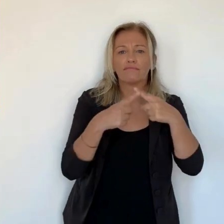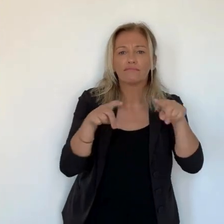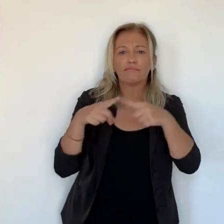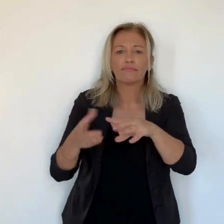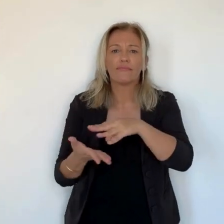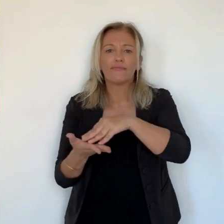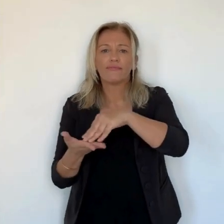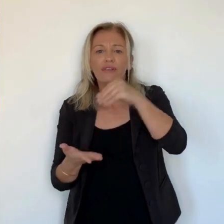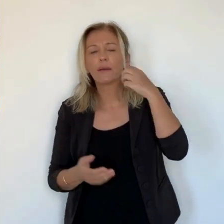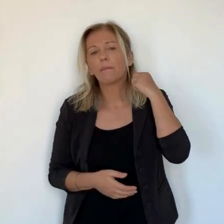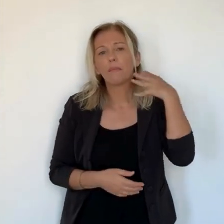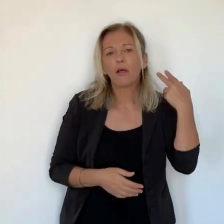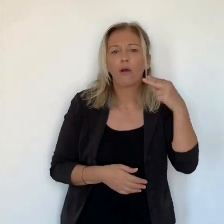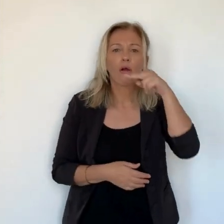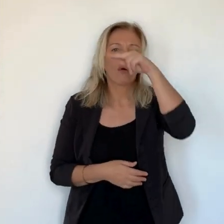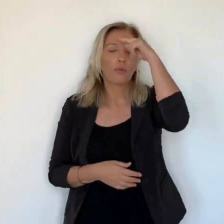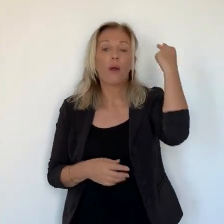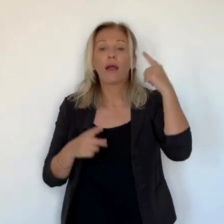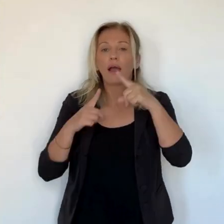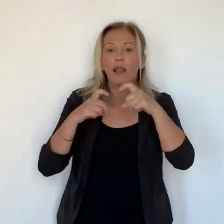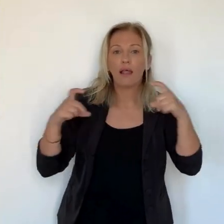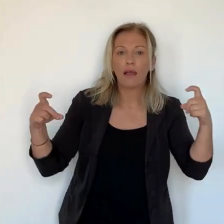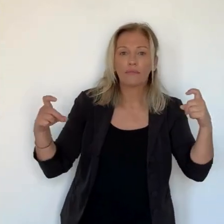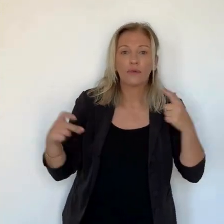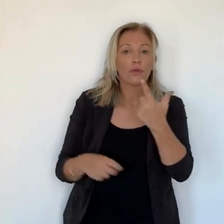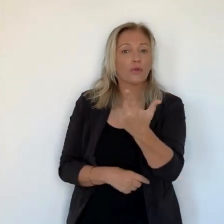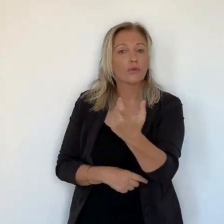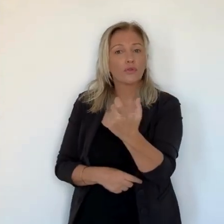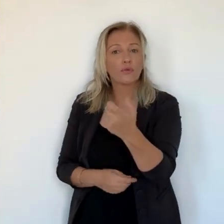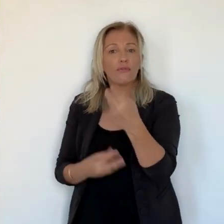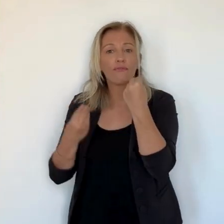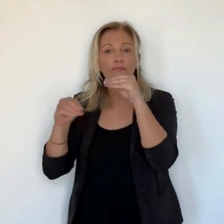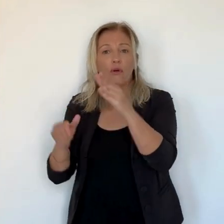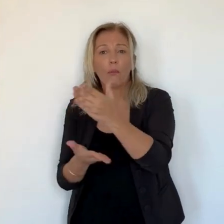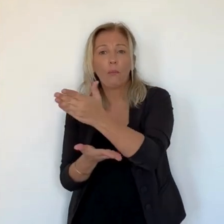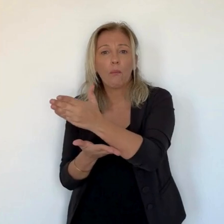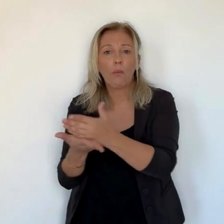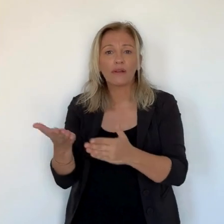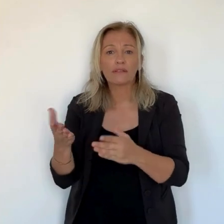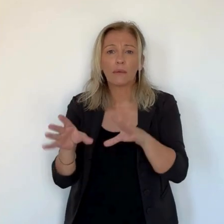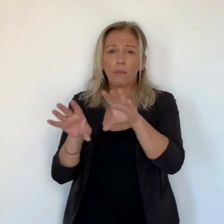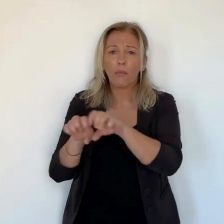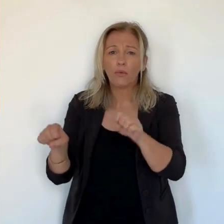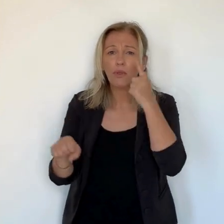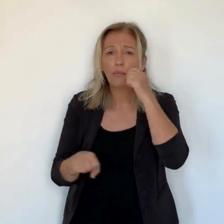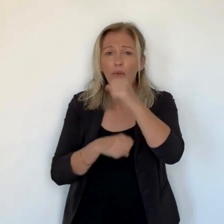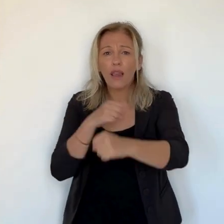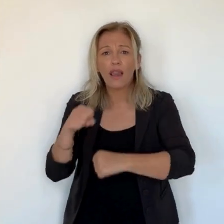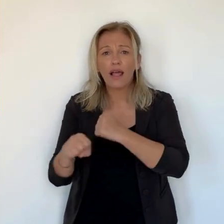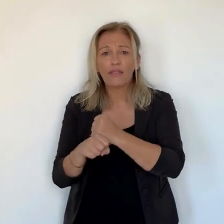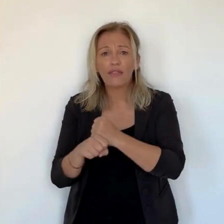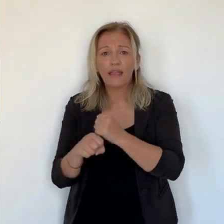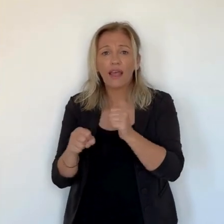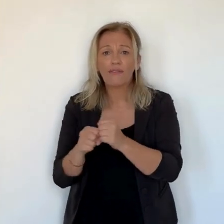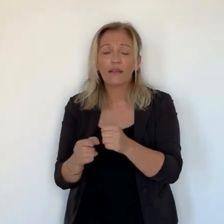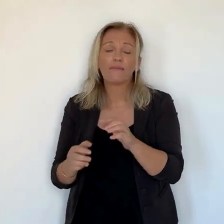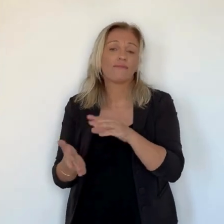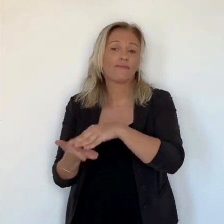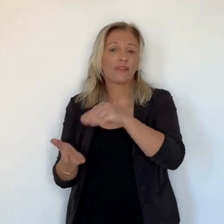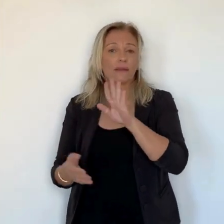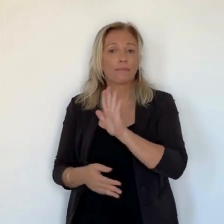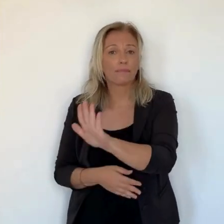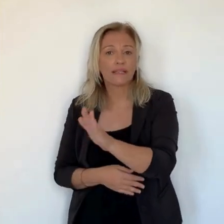territoriale vend en deux jours ici la moitié de sa production annuelle de plants à variété corse. On compte sur la foire, en 21 ans d